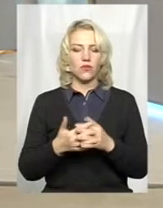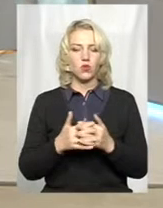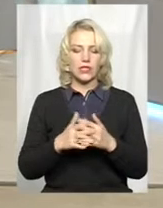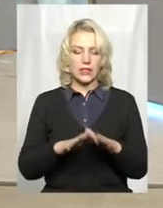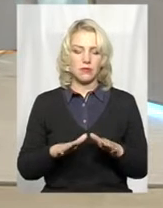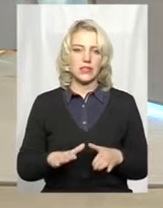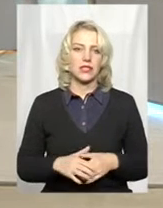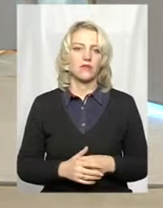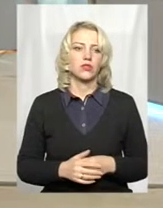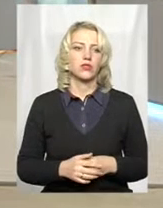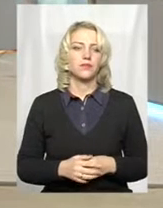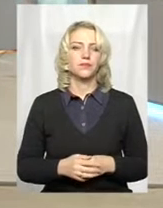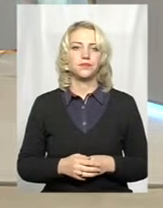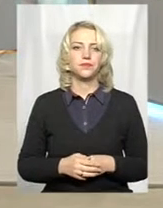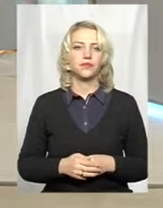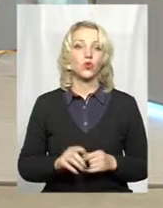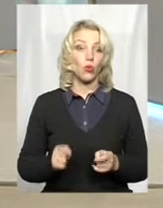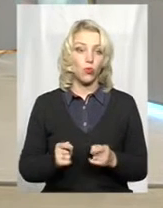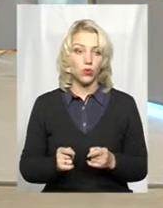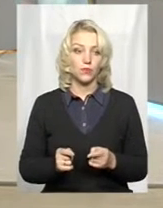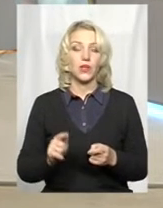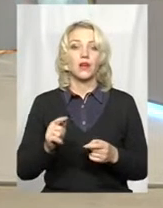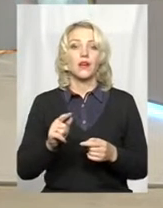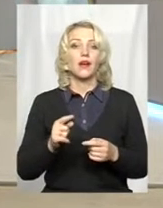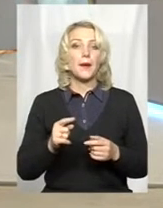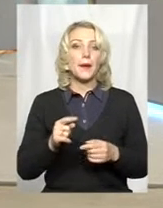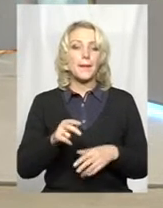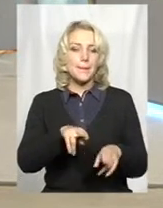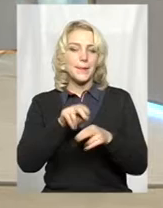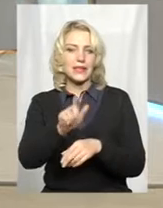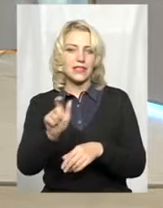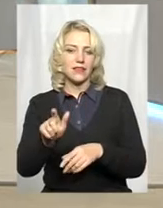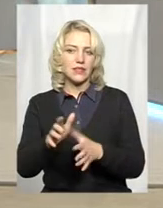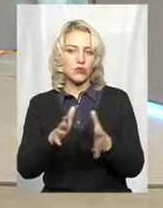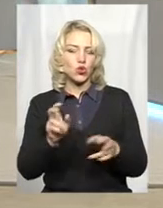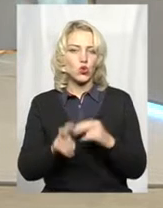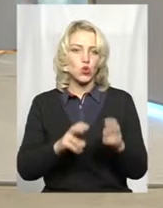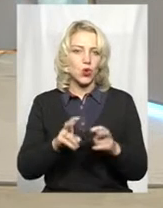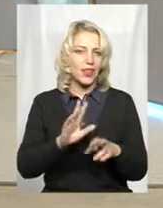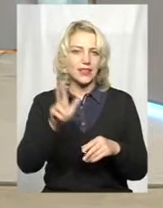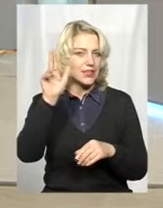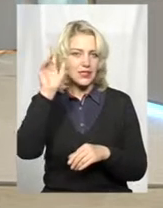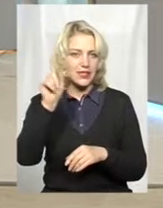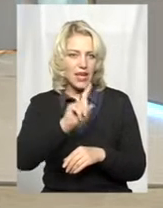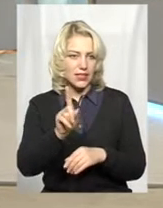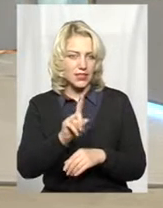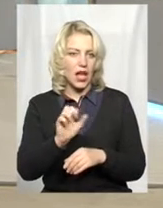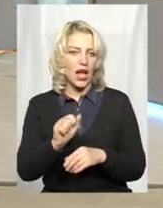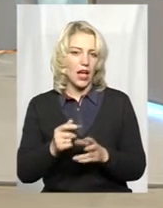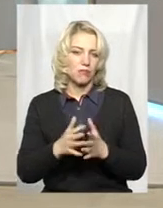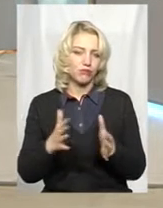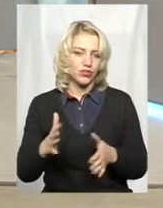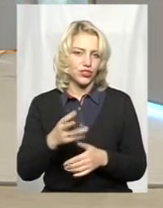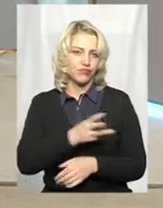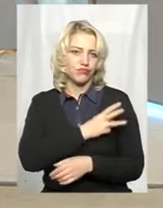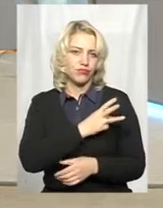міській зоні. І тому мисливці навіть більшості шукали не того зайця, і це саме, з найбільш бажаним